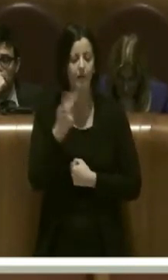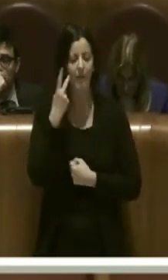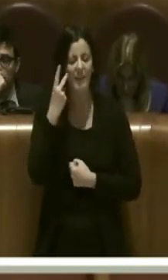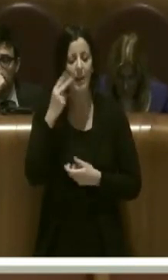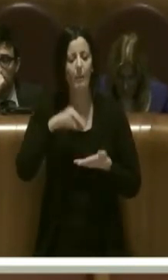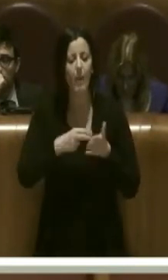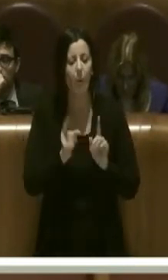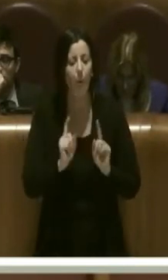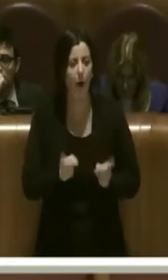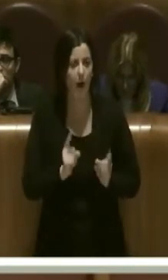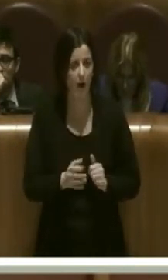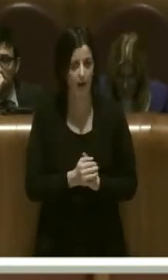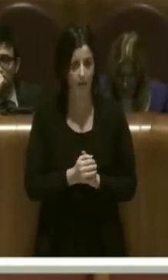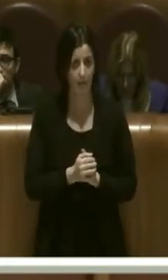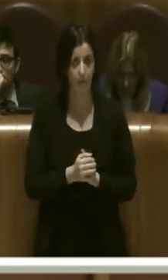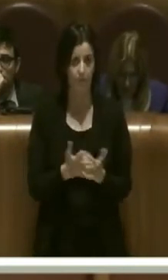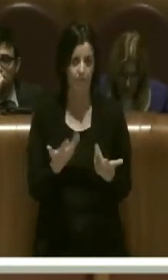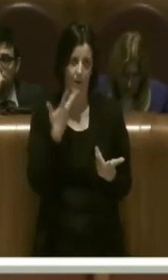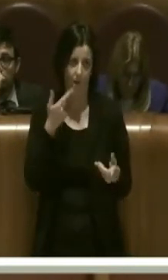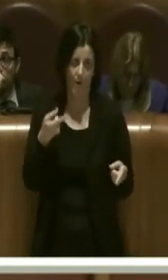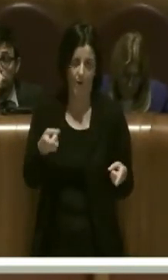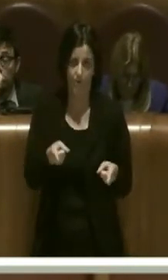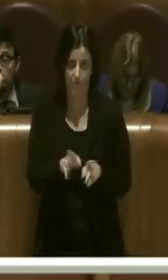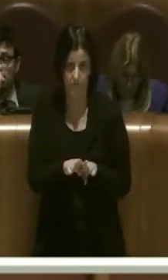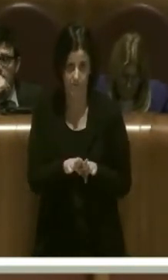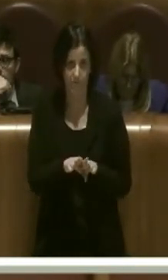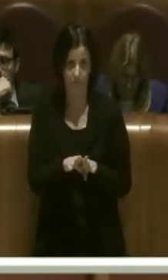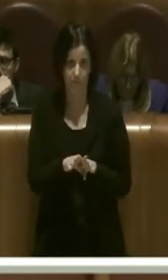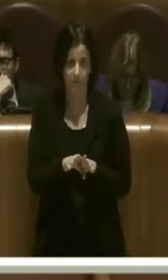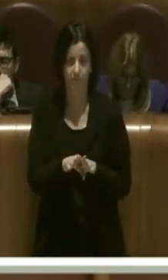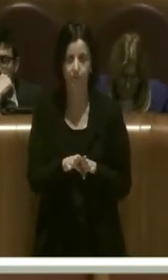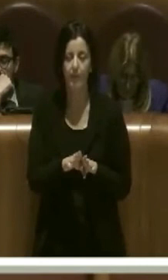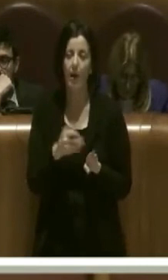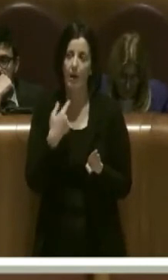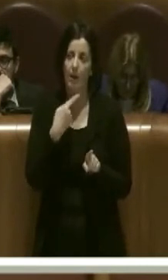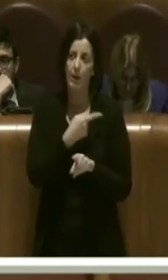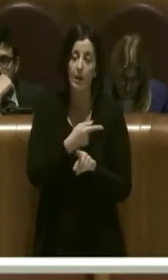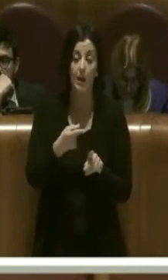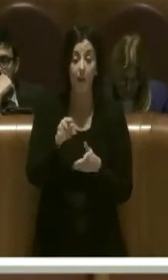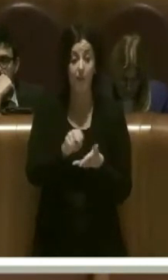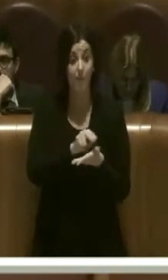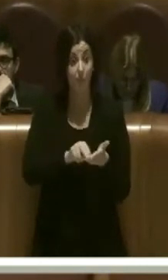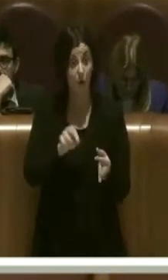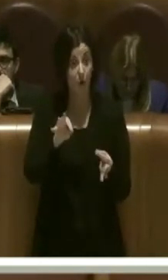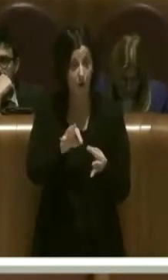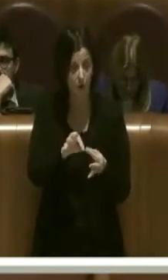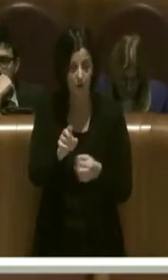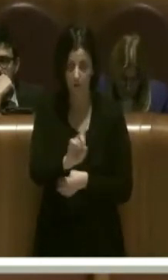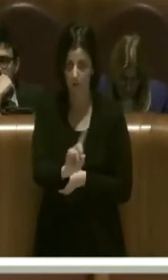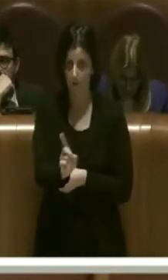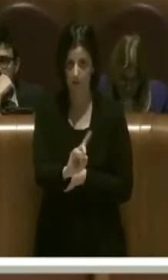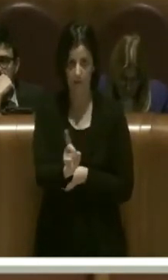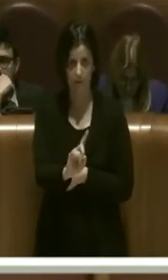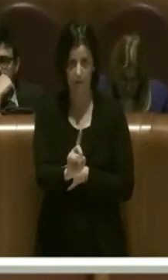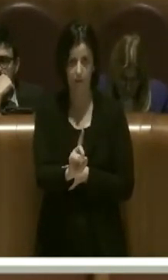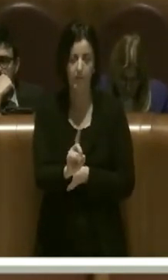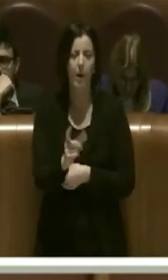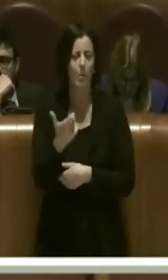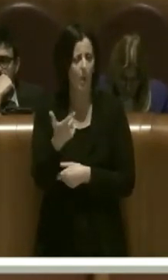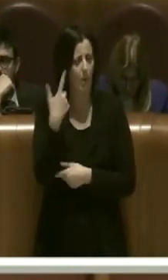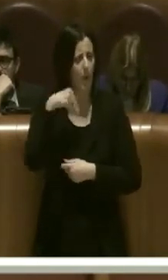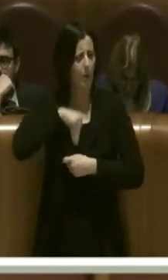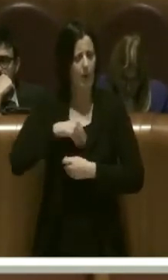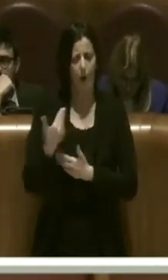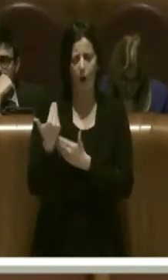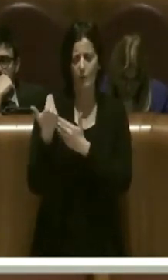Detto questo, vado a concludere, non rubo altro tempo all'aula, dicendo che noi non voteremo a favore questo bilancio, con senso di responsabilità